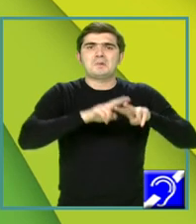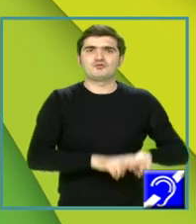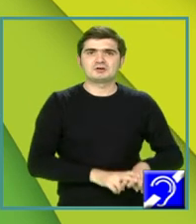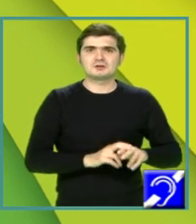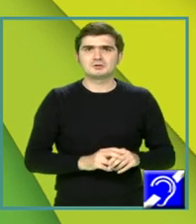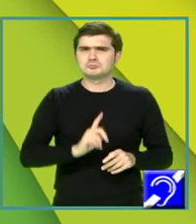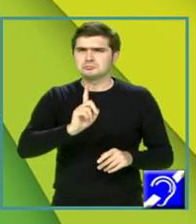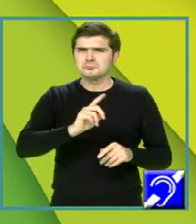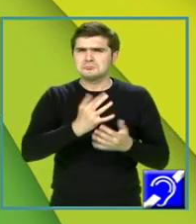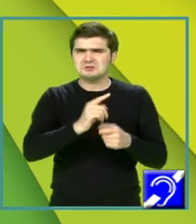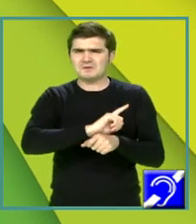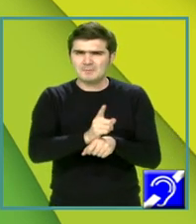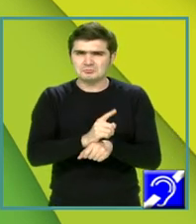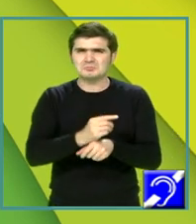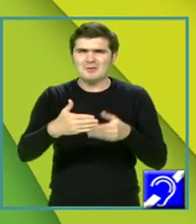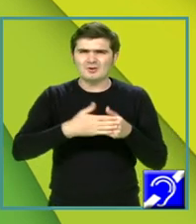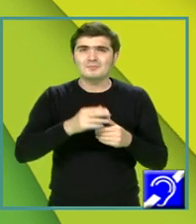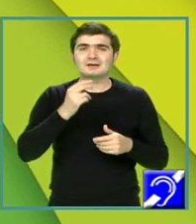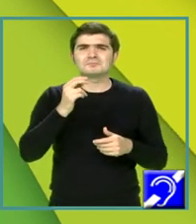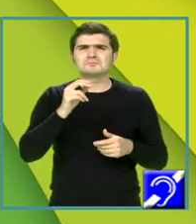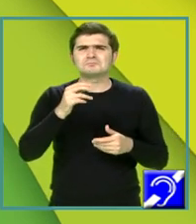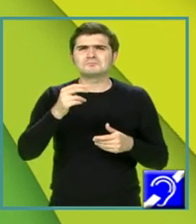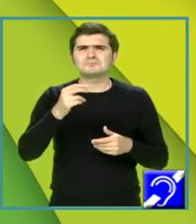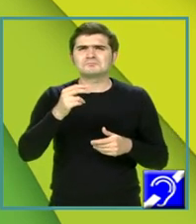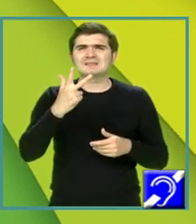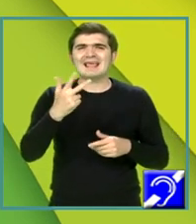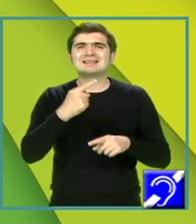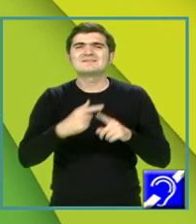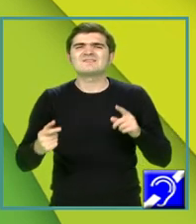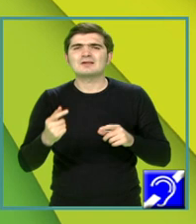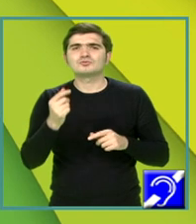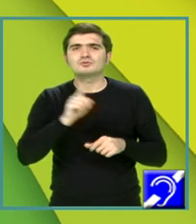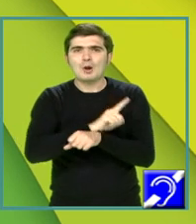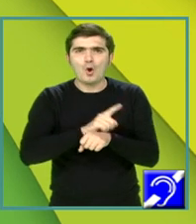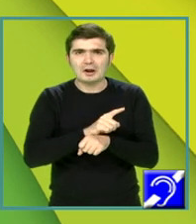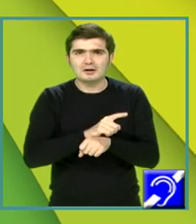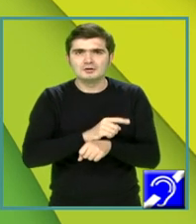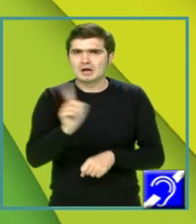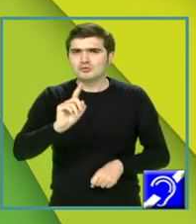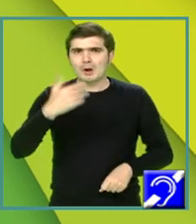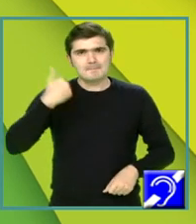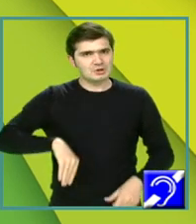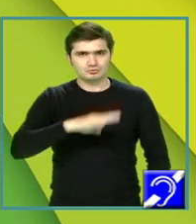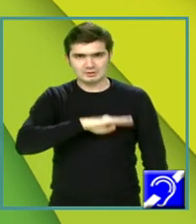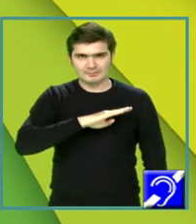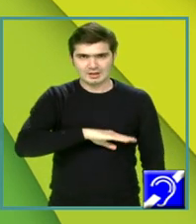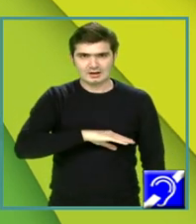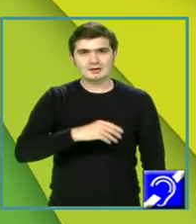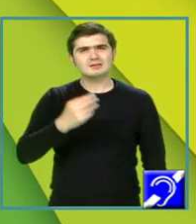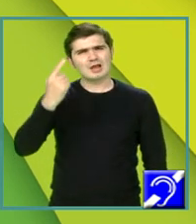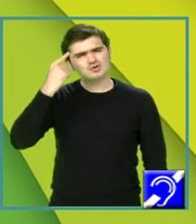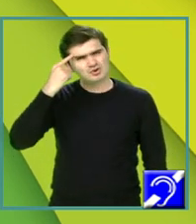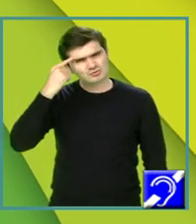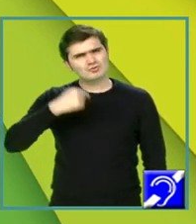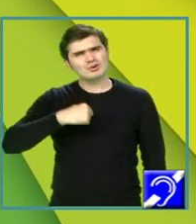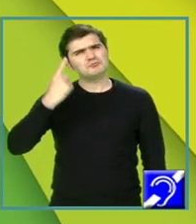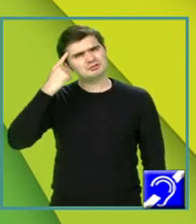-au trecut numai câteva minute, ci aproape trei sferturi de oră. Firește, răbdarea nu mi-am pierdut-o, deoarece eram prevenit. Știam de mult